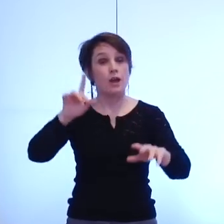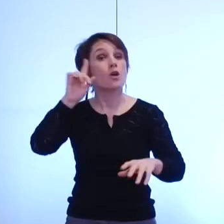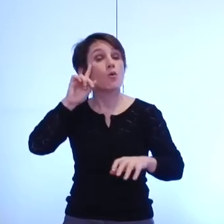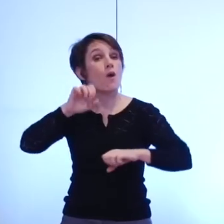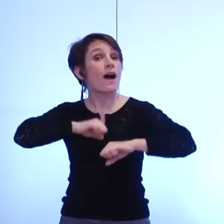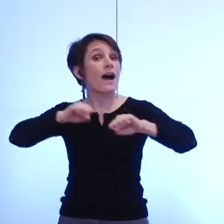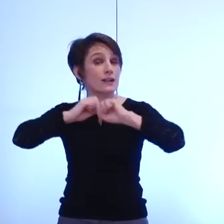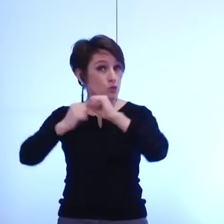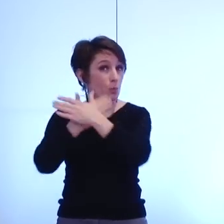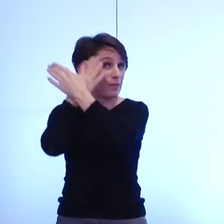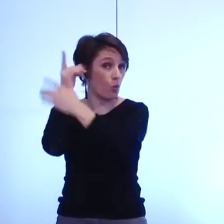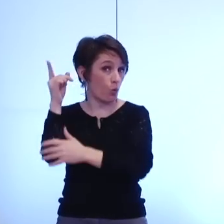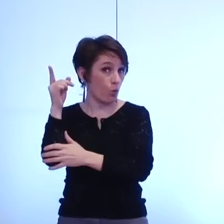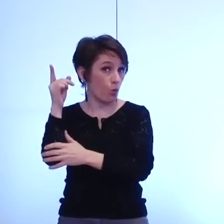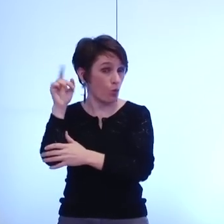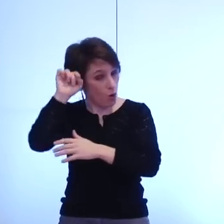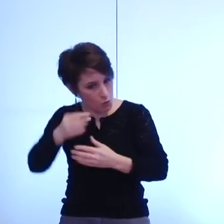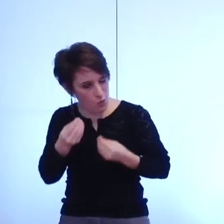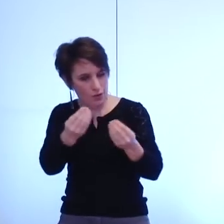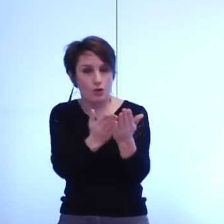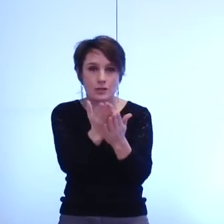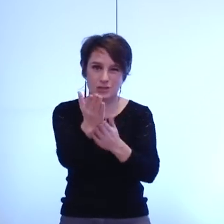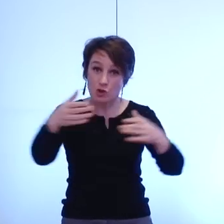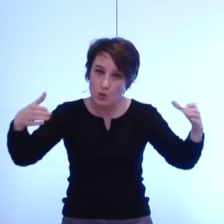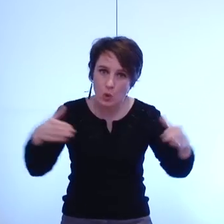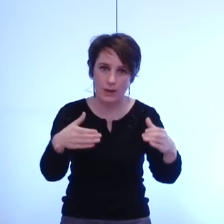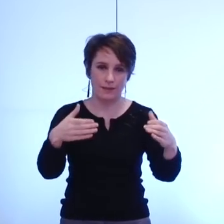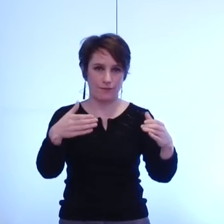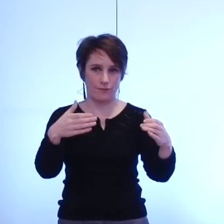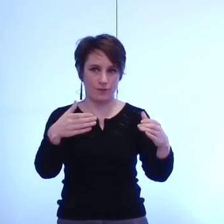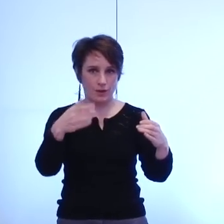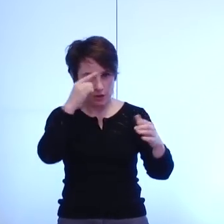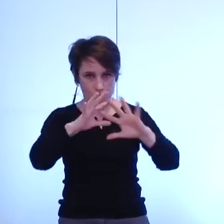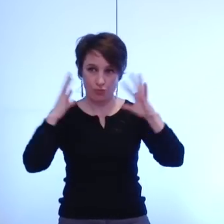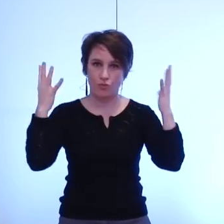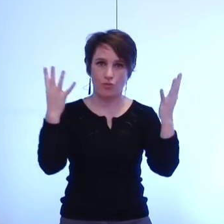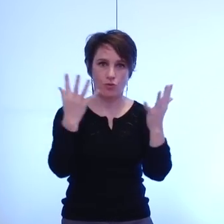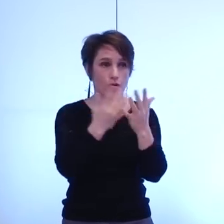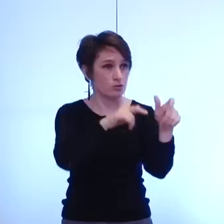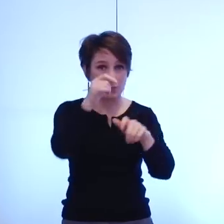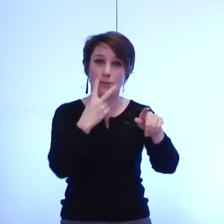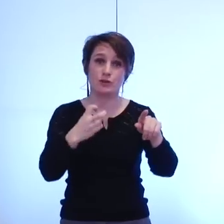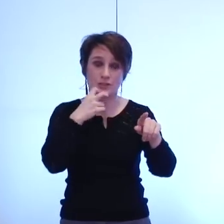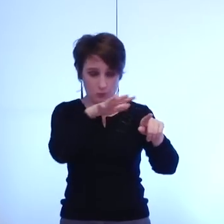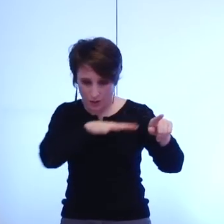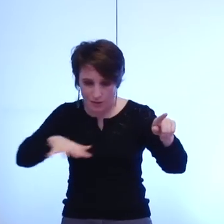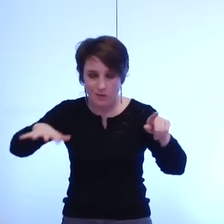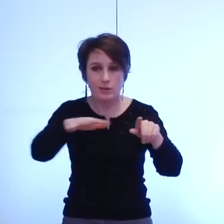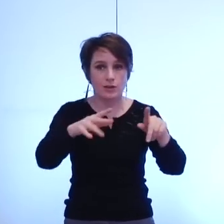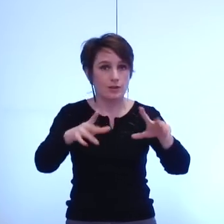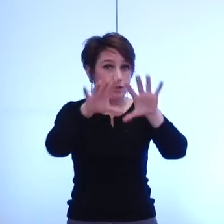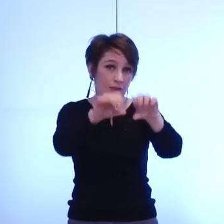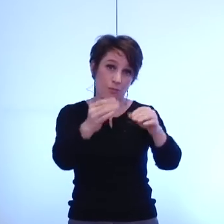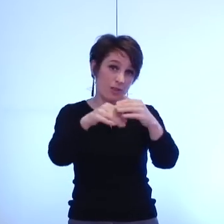doit donner du sens collectif à l'ensemble de nos concitoyens qui vivent sur